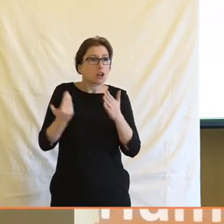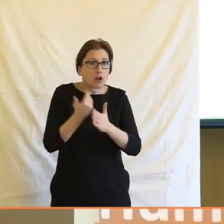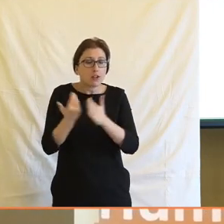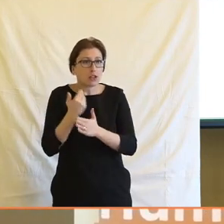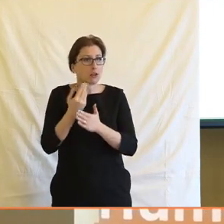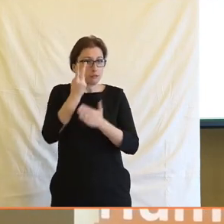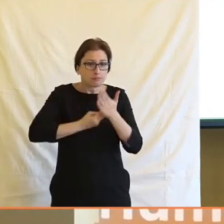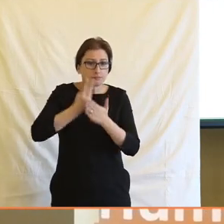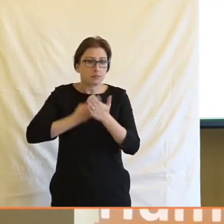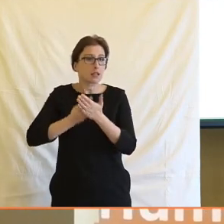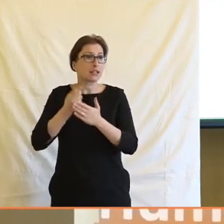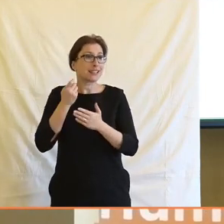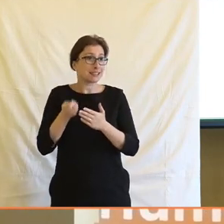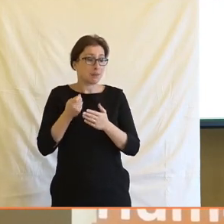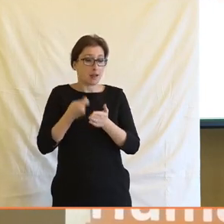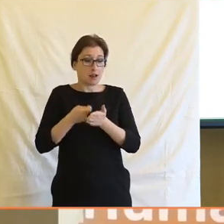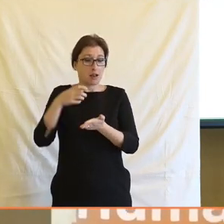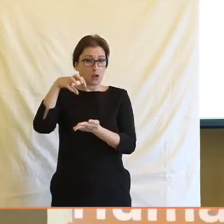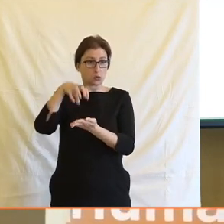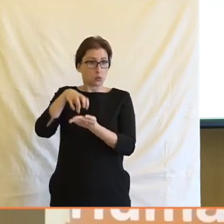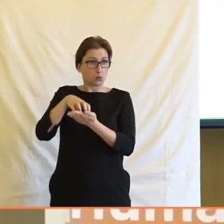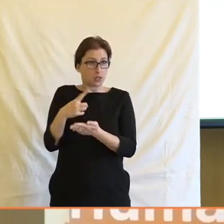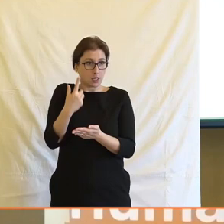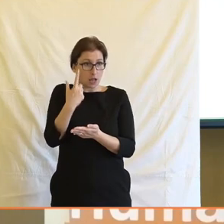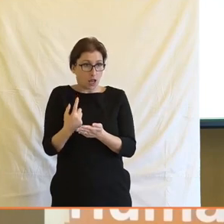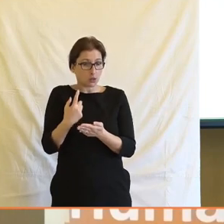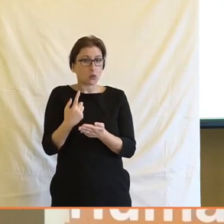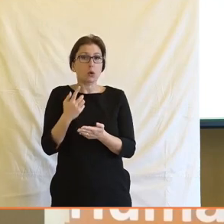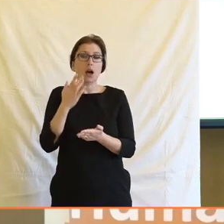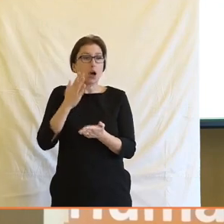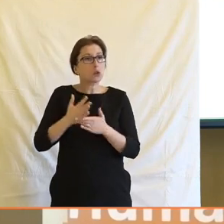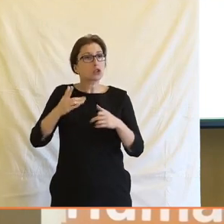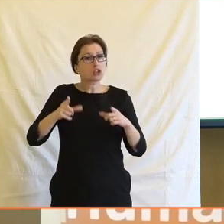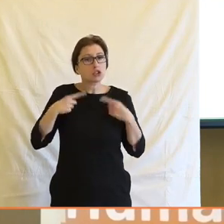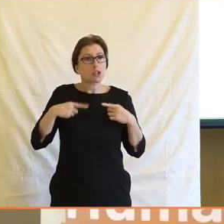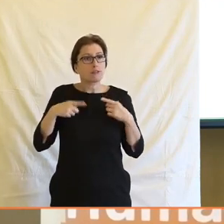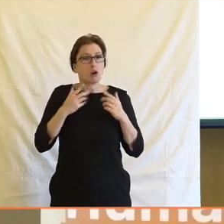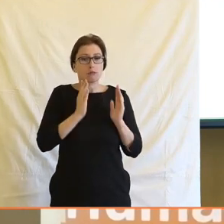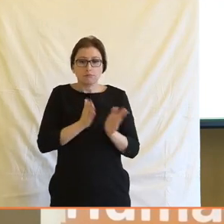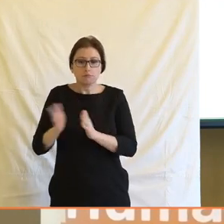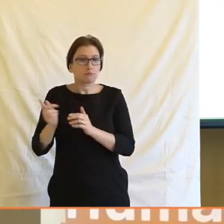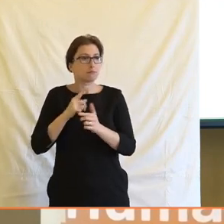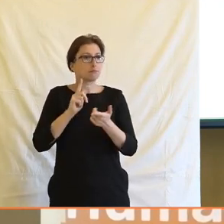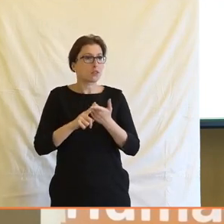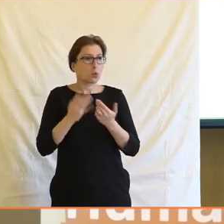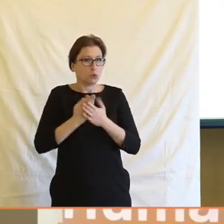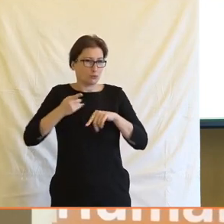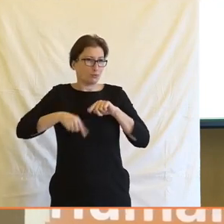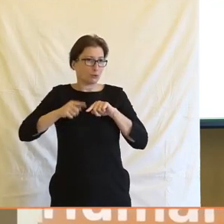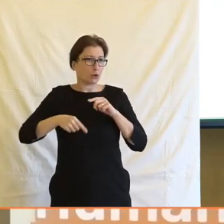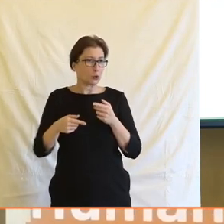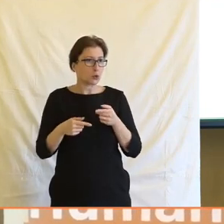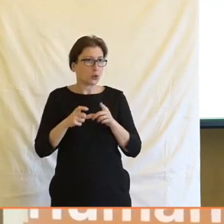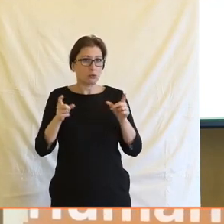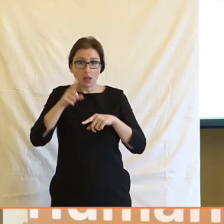pravděpodobně něčím, co rozhodně tuhletu druhou skupinu musí nutně v té životosprávě a v tom fungování minimálně poškozovat